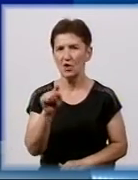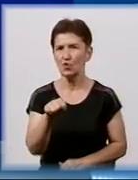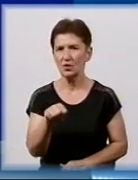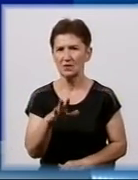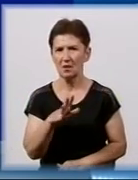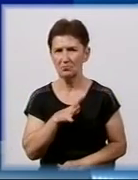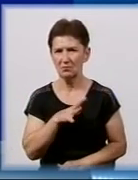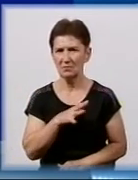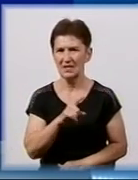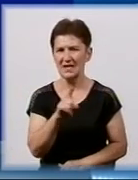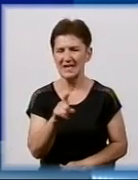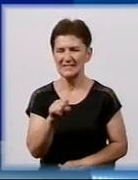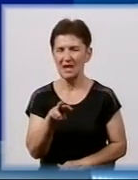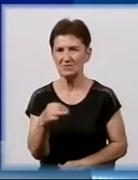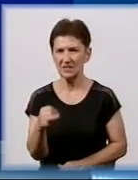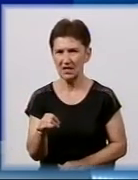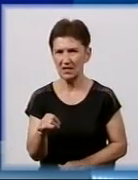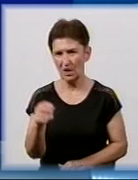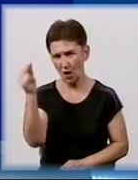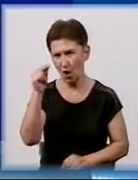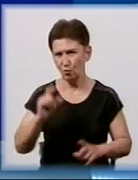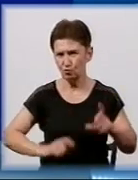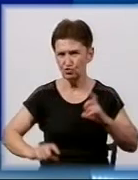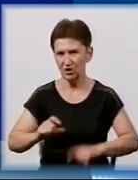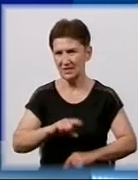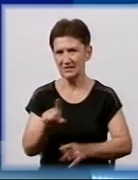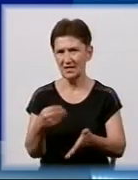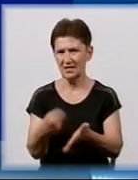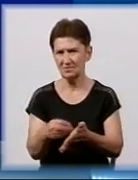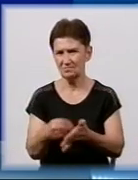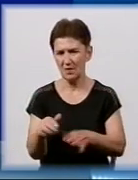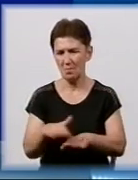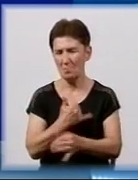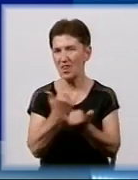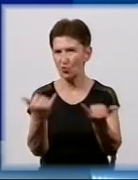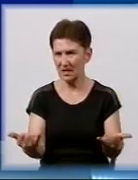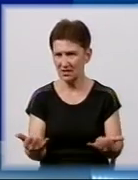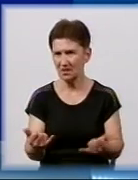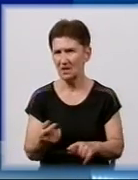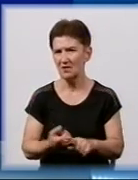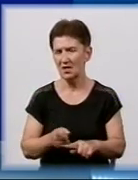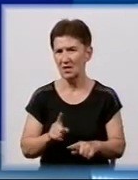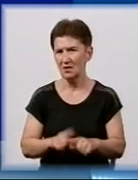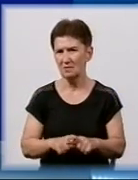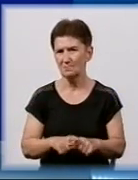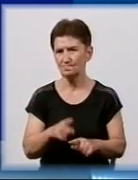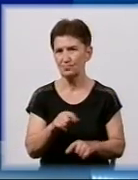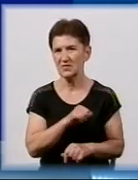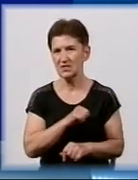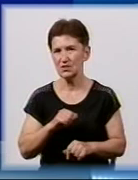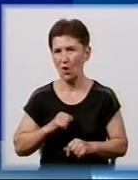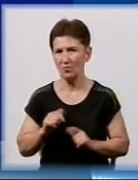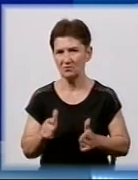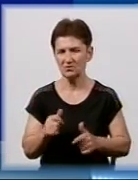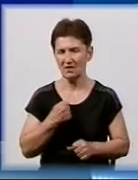земського реального училища. Виготовили дошку за кошти благодійників. Легіон українських січових стрільців – це добровольче військове